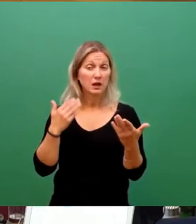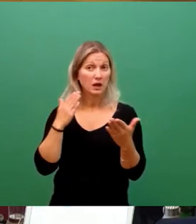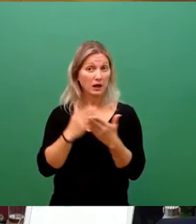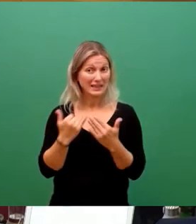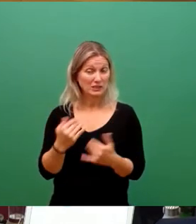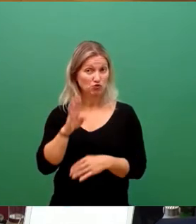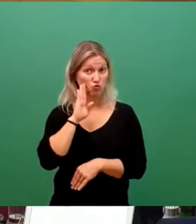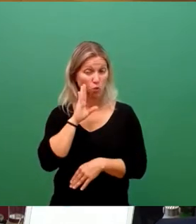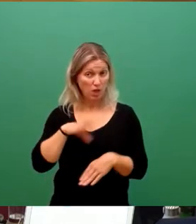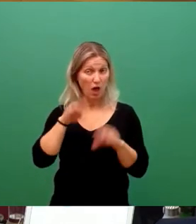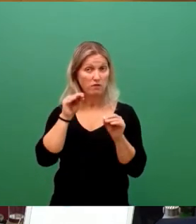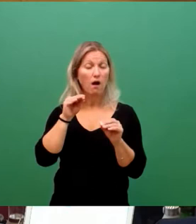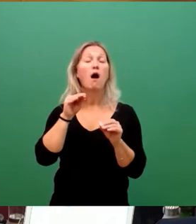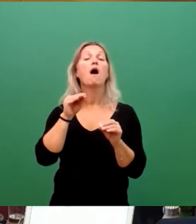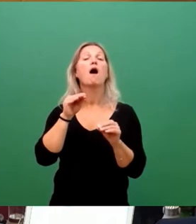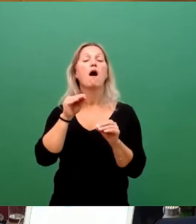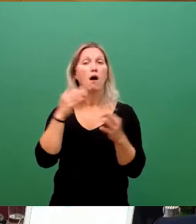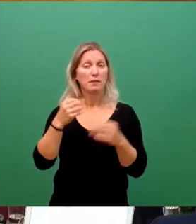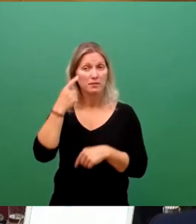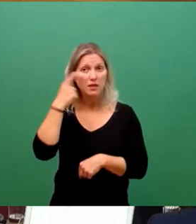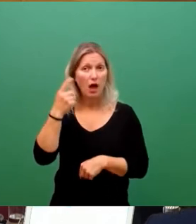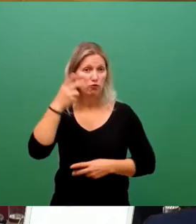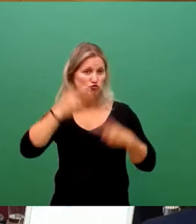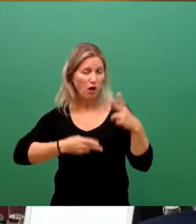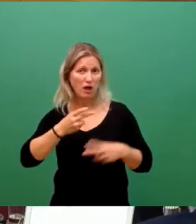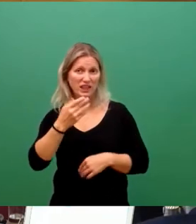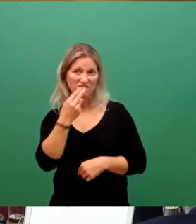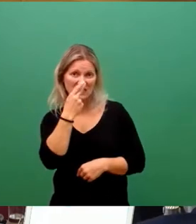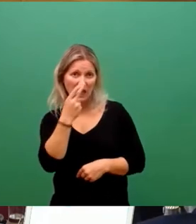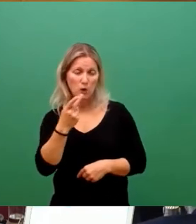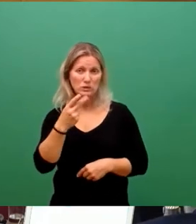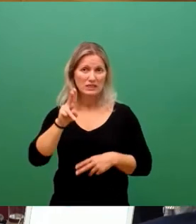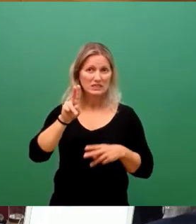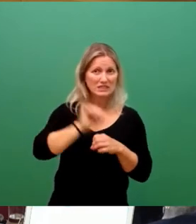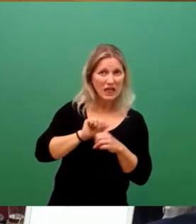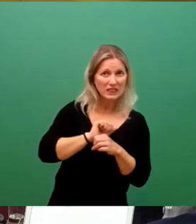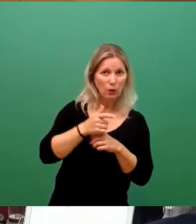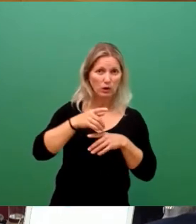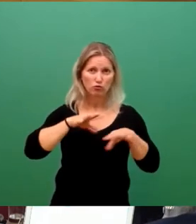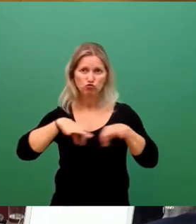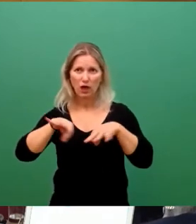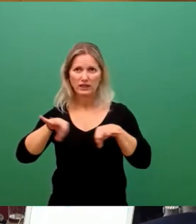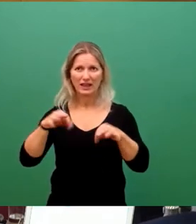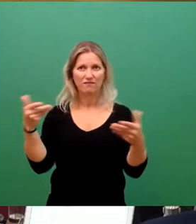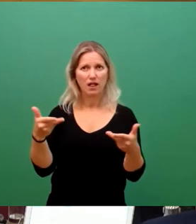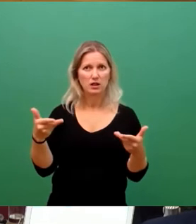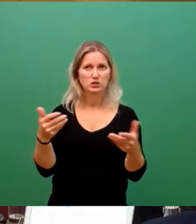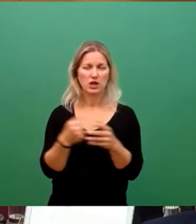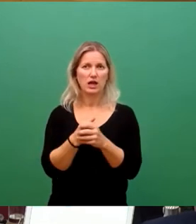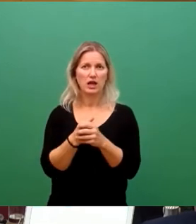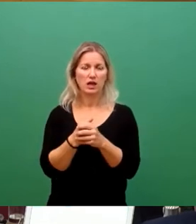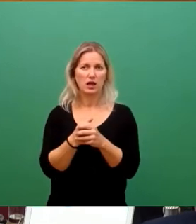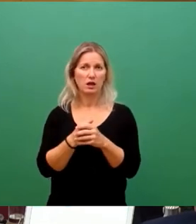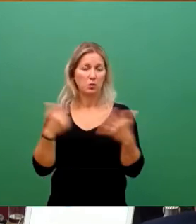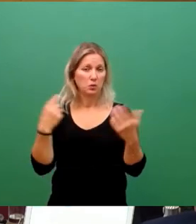Erkenntnisse zur Ursache, Schadensumfang, Sanierungsstrategie, aber auch möglicherweise in Betracht